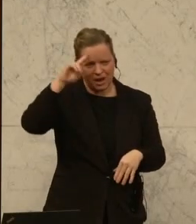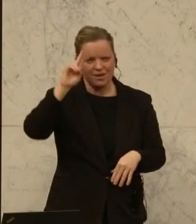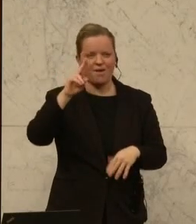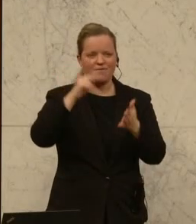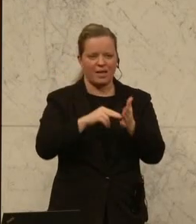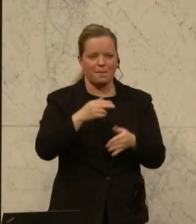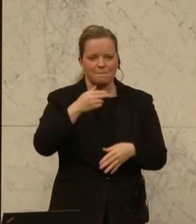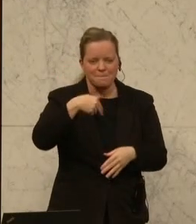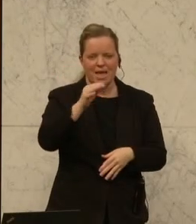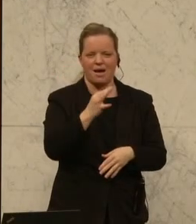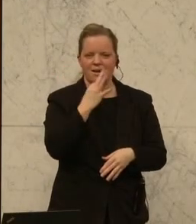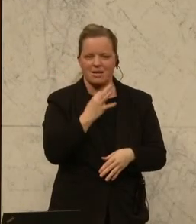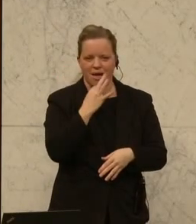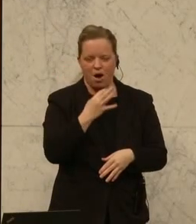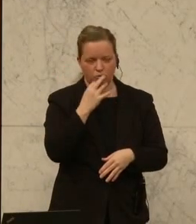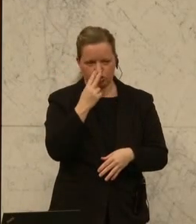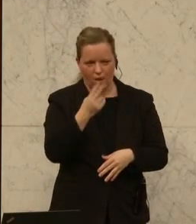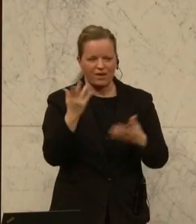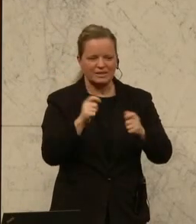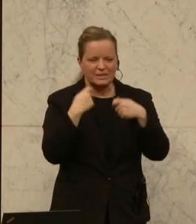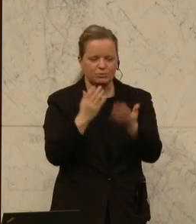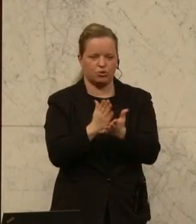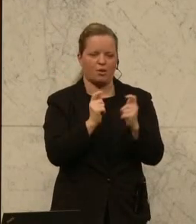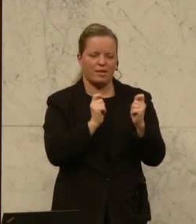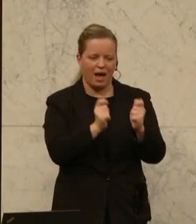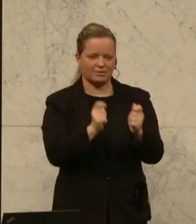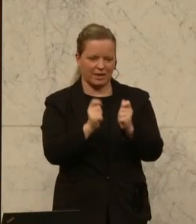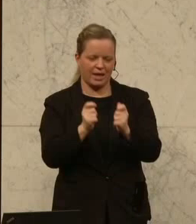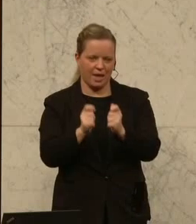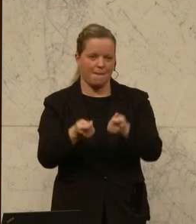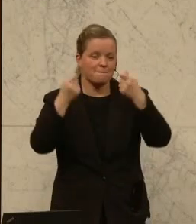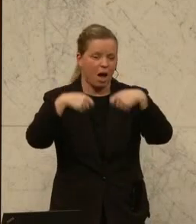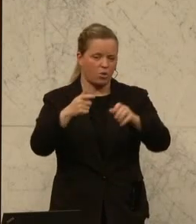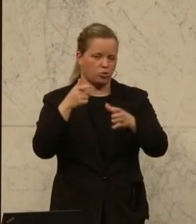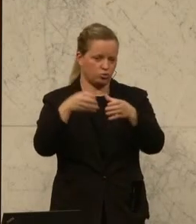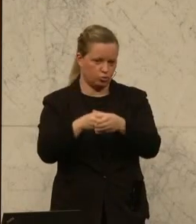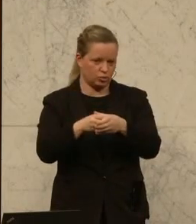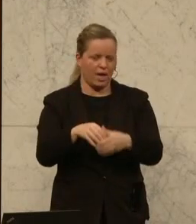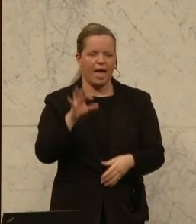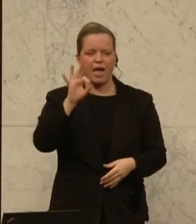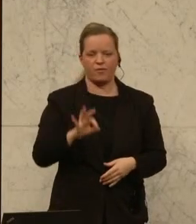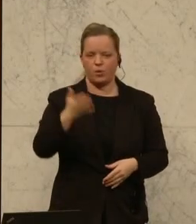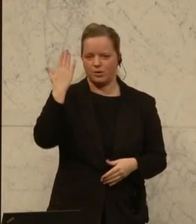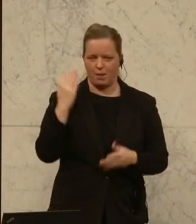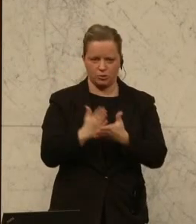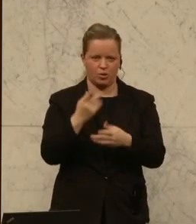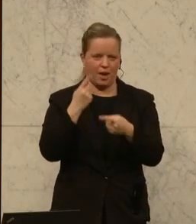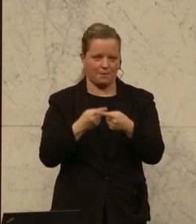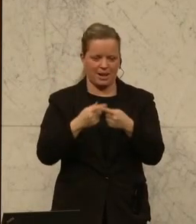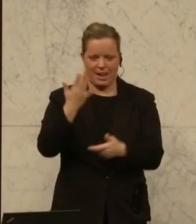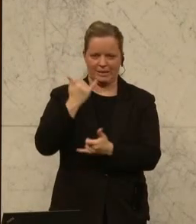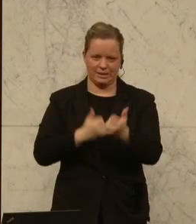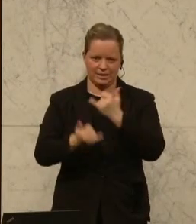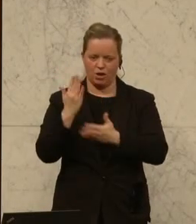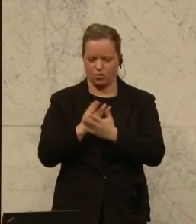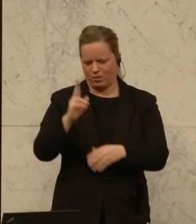genauer schauen sollen, was denn schon für Anträge im Bautenausschuss liegen. Die FPÖ hat nämlich schon im April letzten Jahres